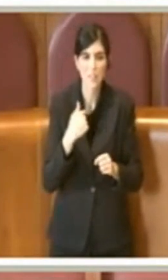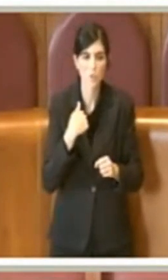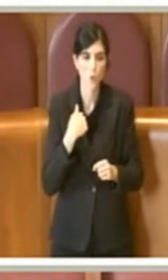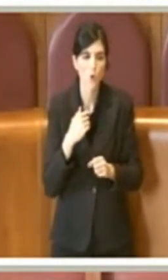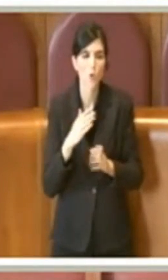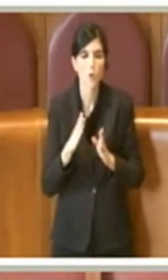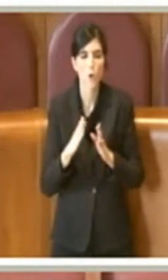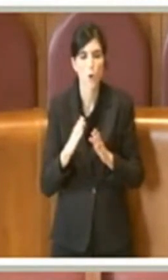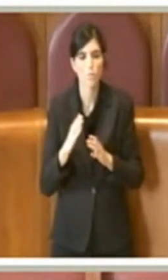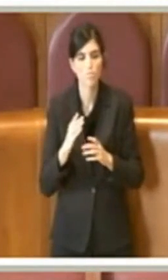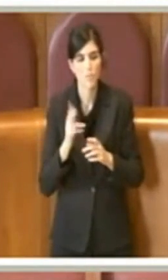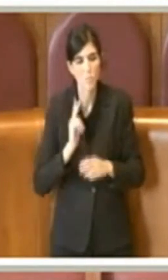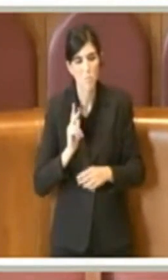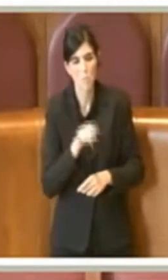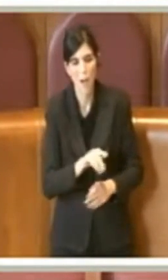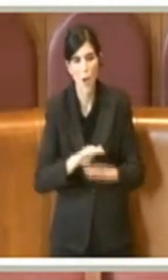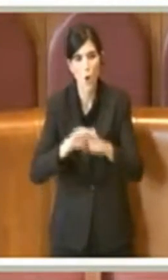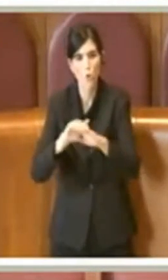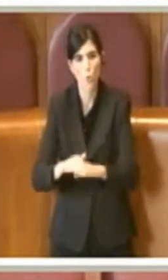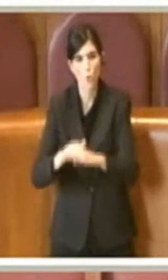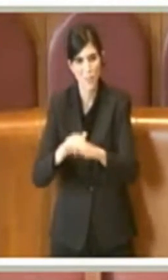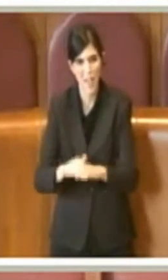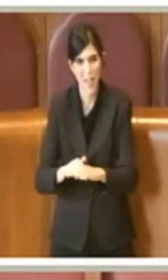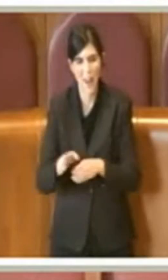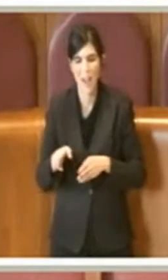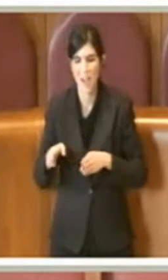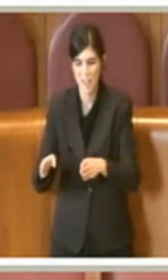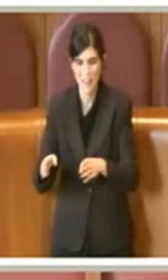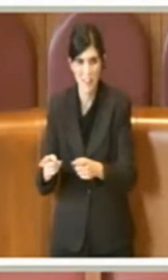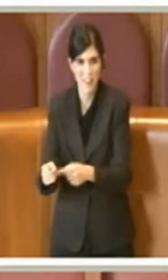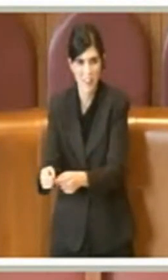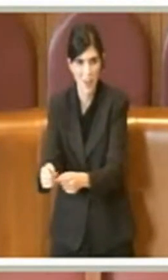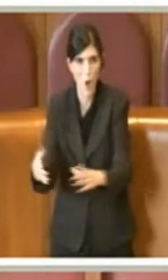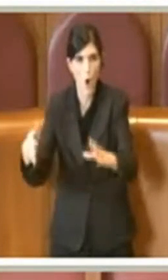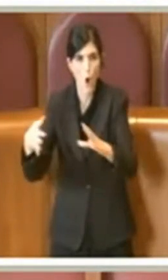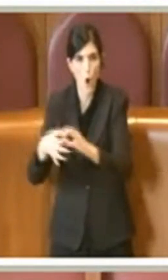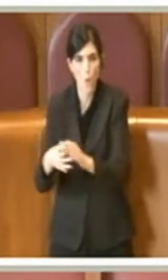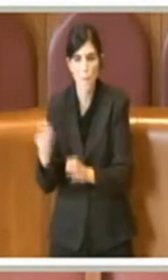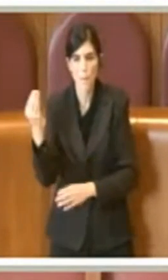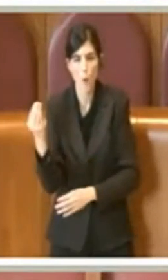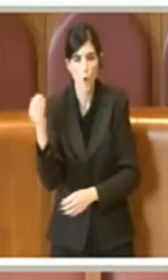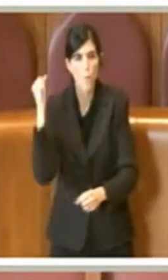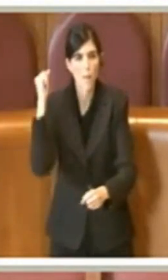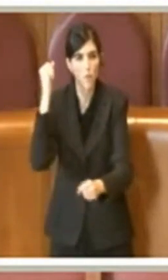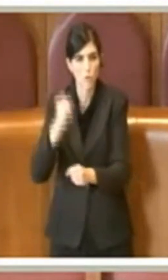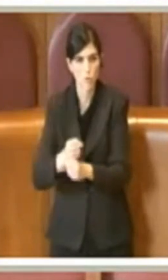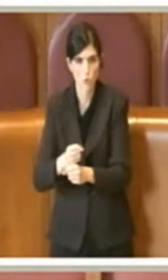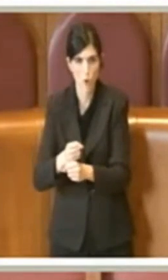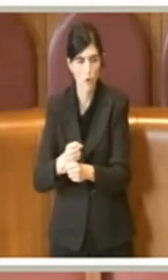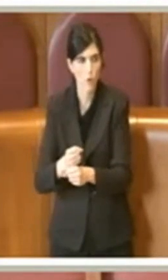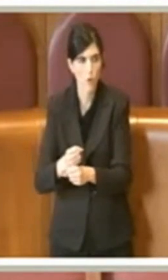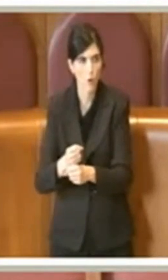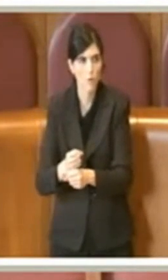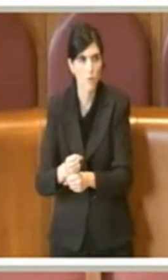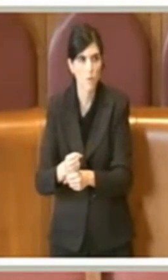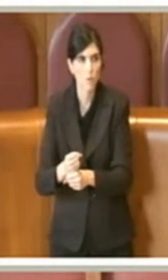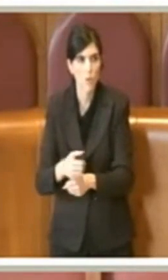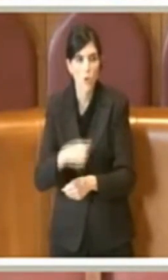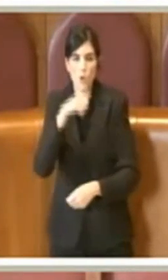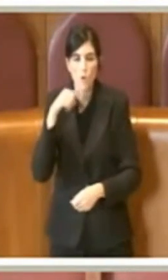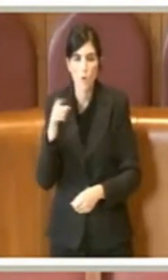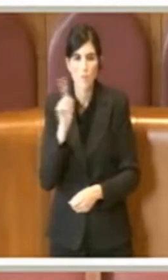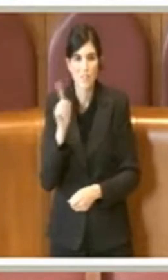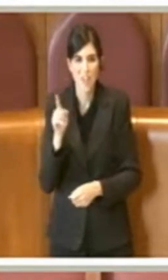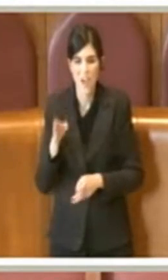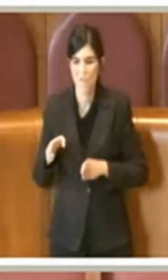conservazione di un monumento storico. E' inutile che noi mettiamo le pietre di inciampo nelle